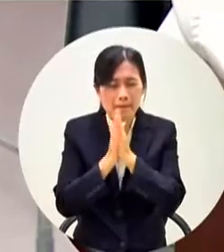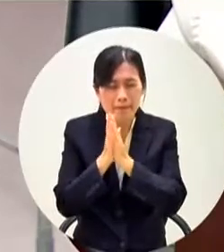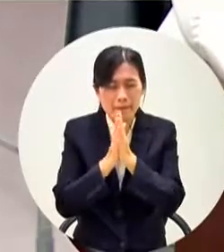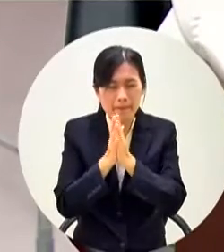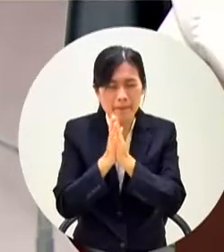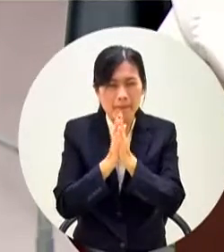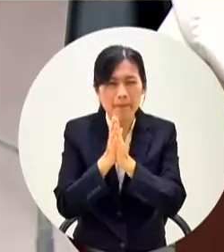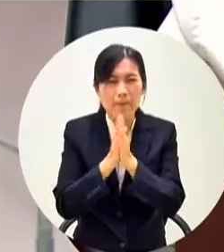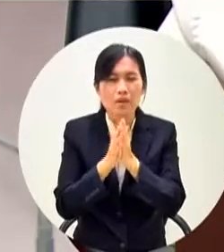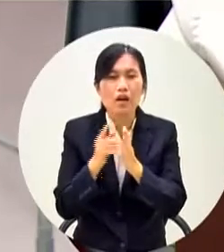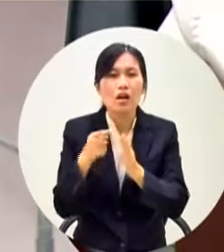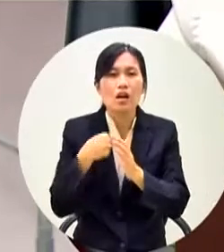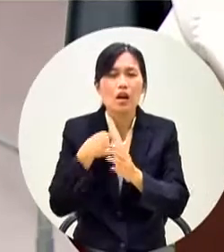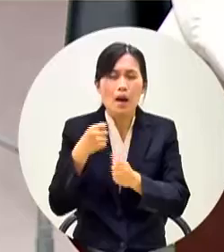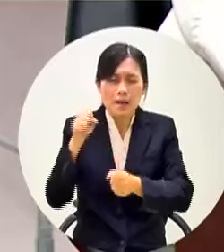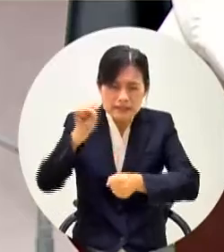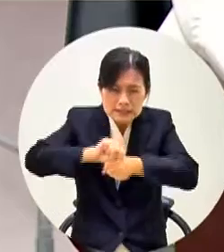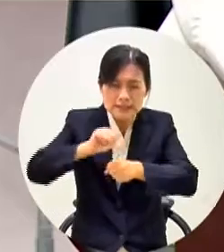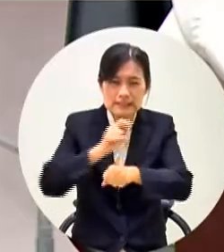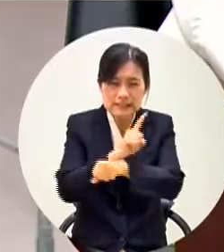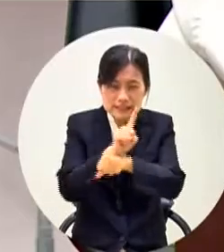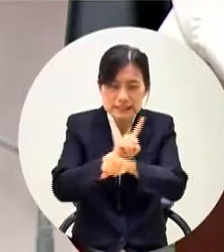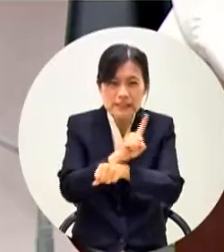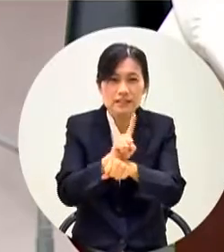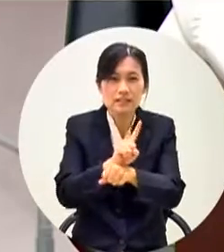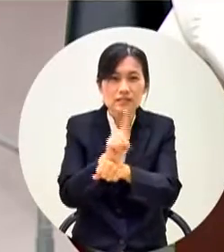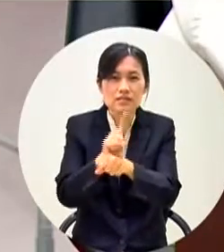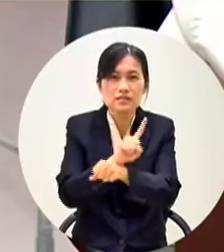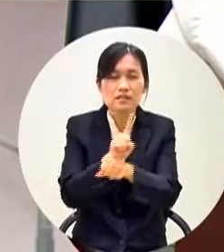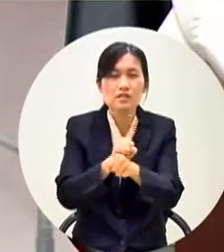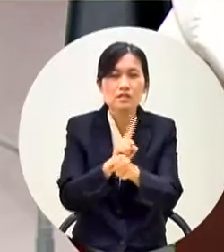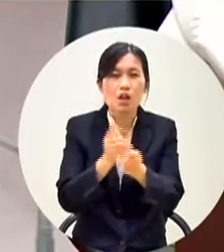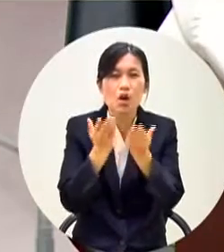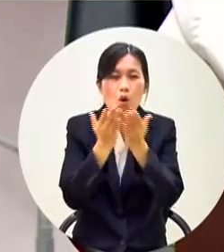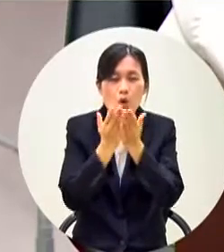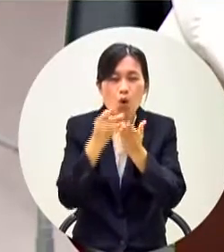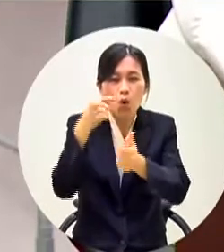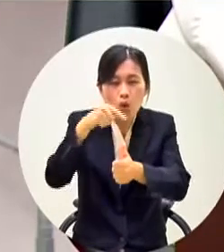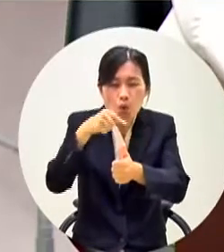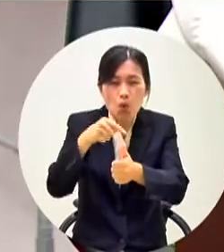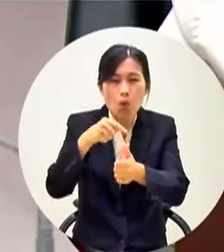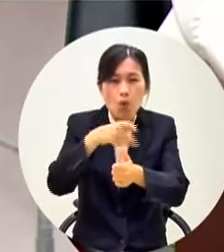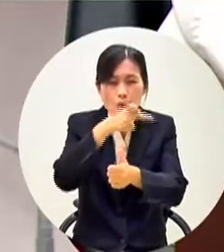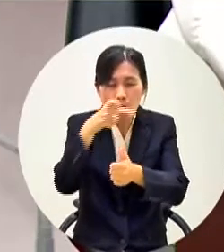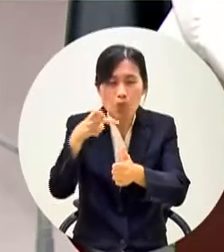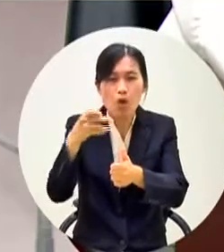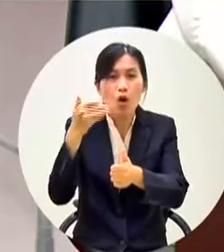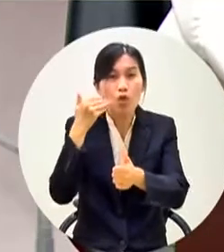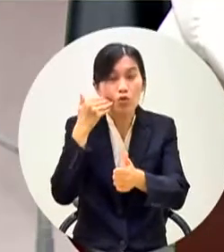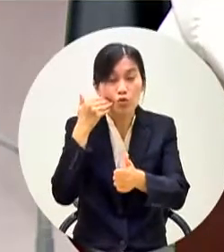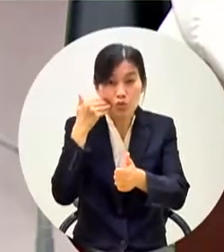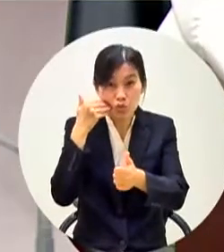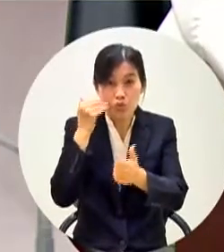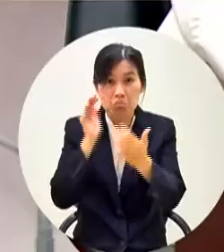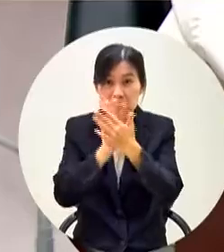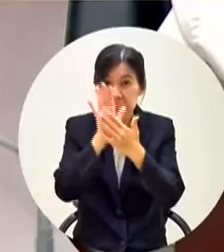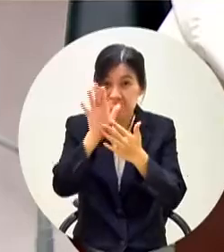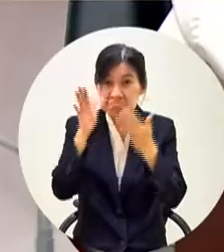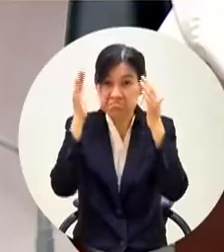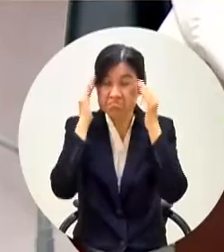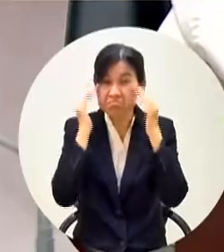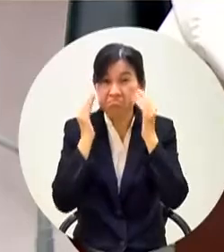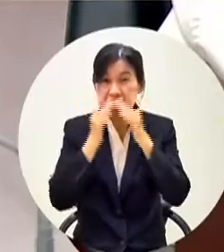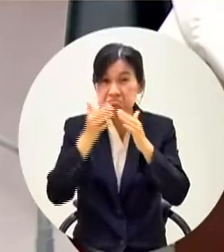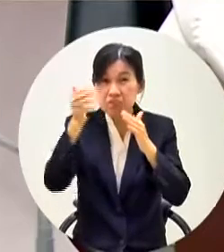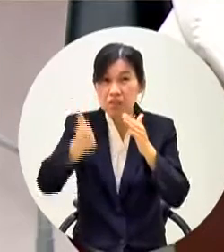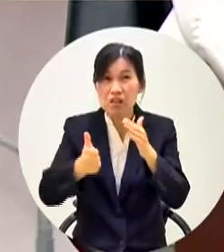增加一堂課如果結論你們韓市長就有回